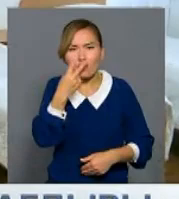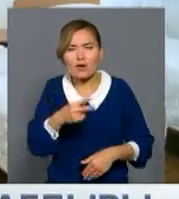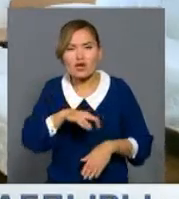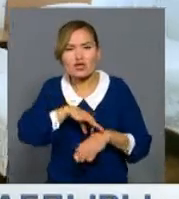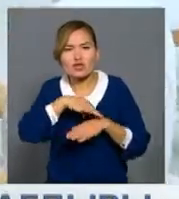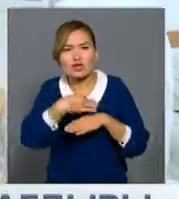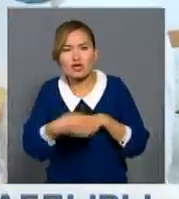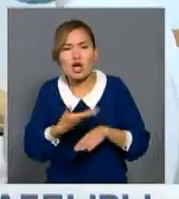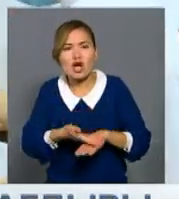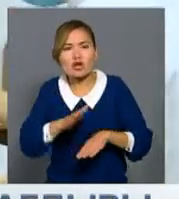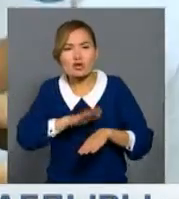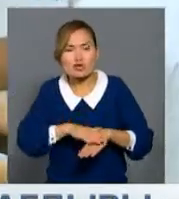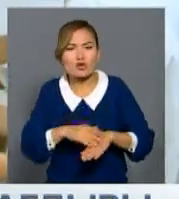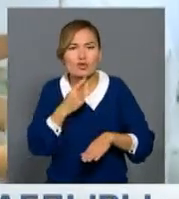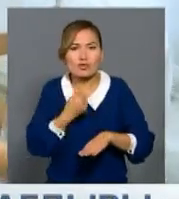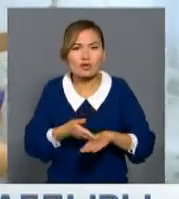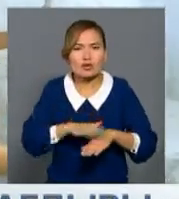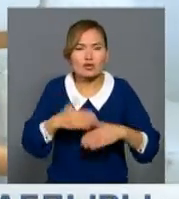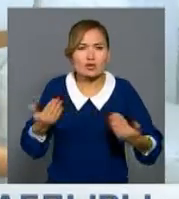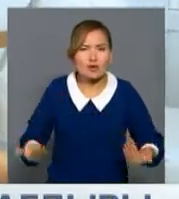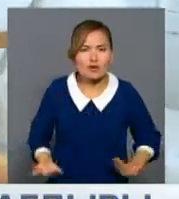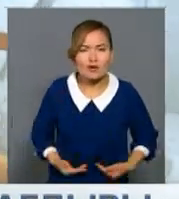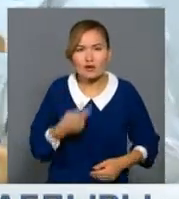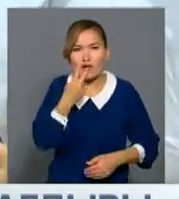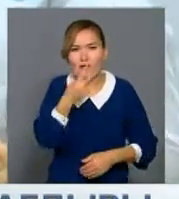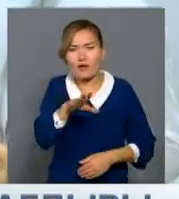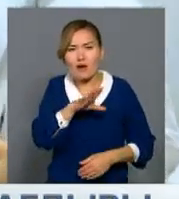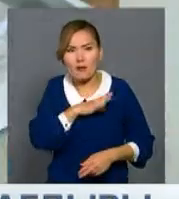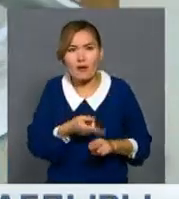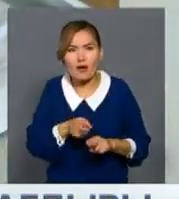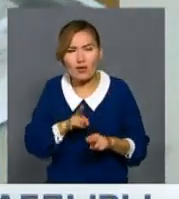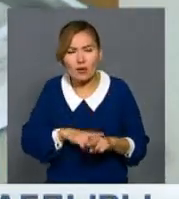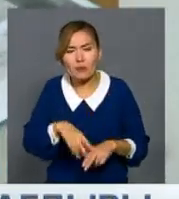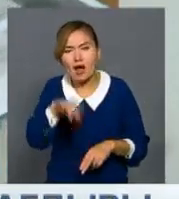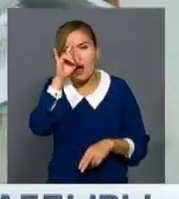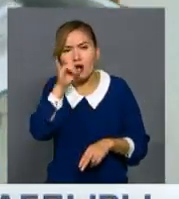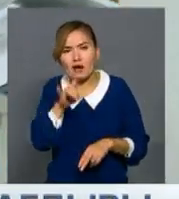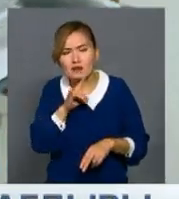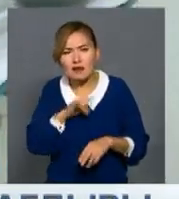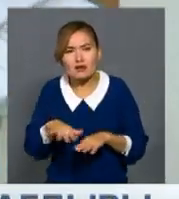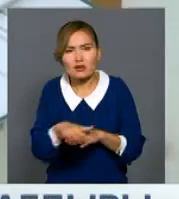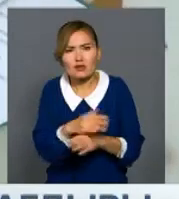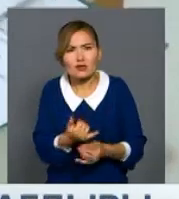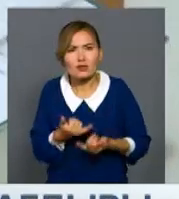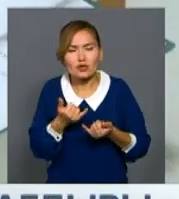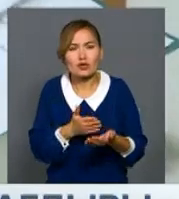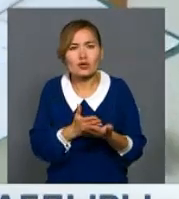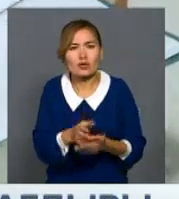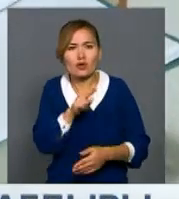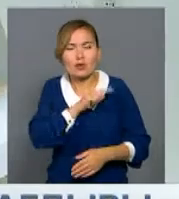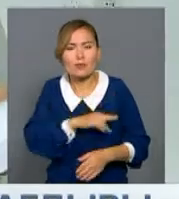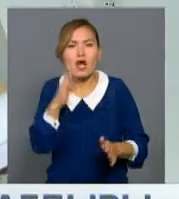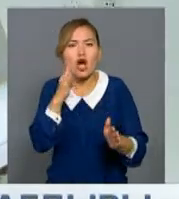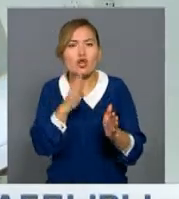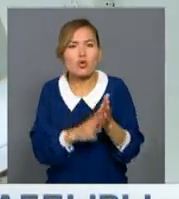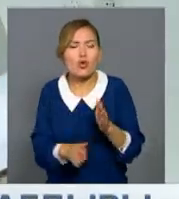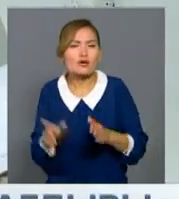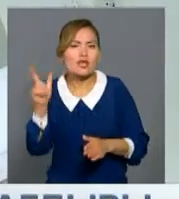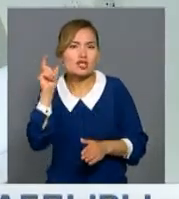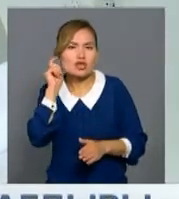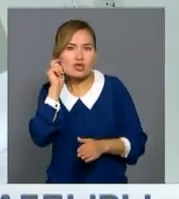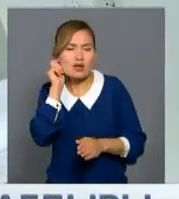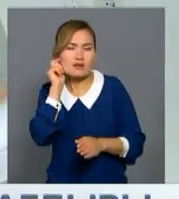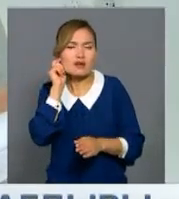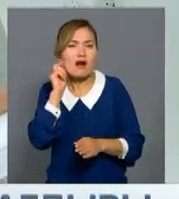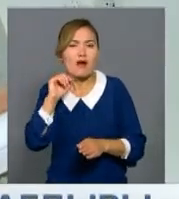аязда тұңбай еңбек етті. Барлық бейінет ұрпақ болашағы үшін еді. Ал қазір 90 жастағы қария өзі мәпеліп өсірген балғындарына